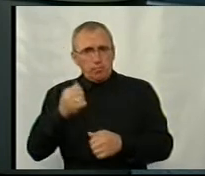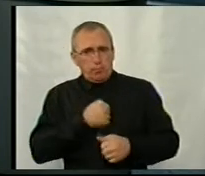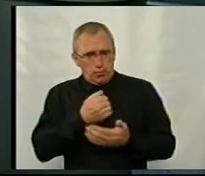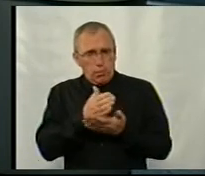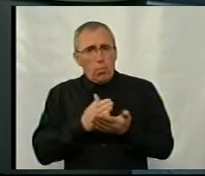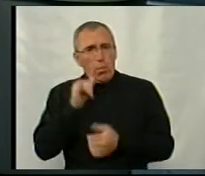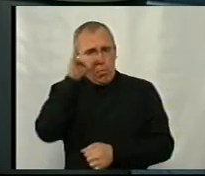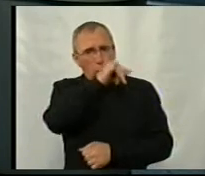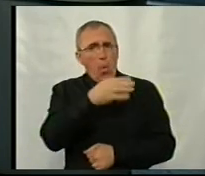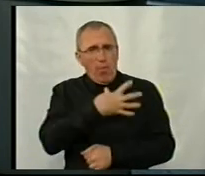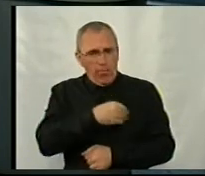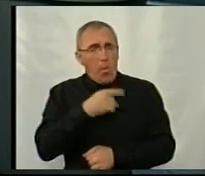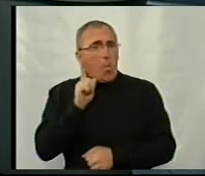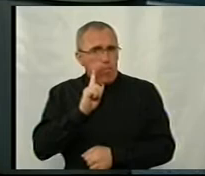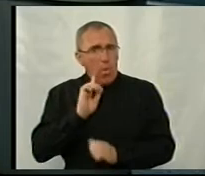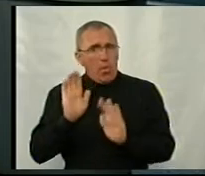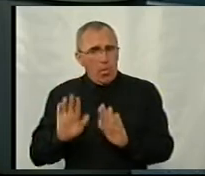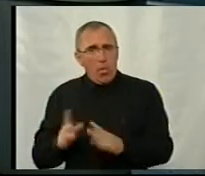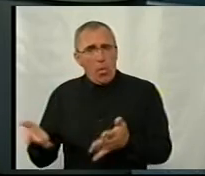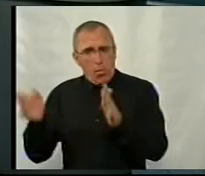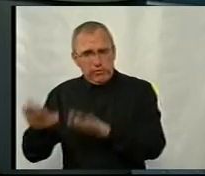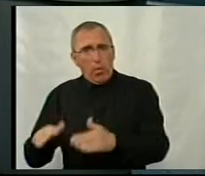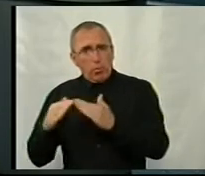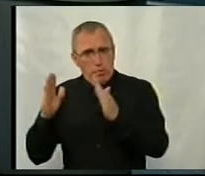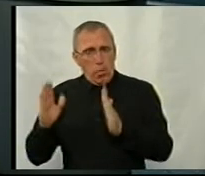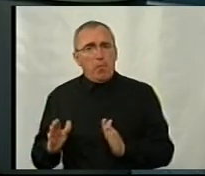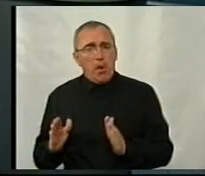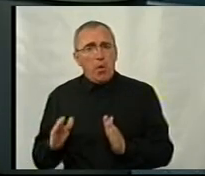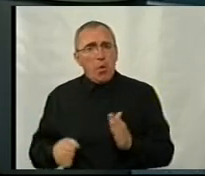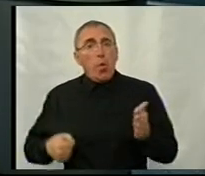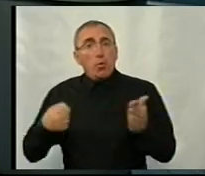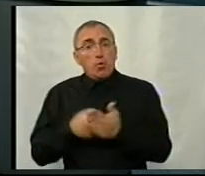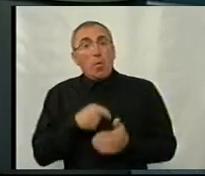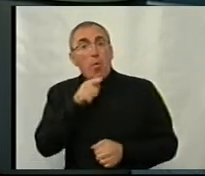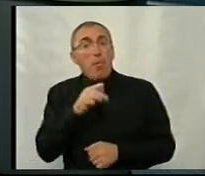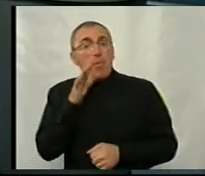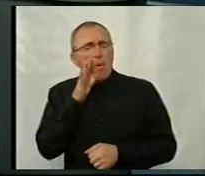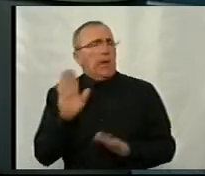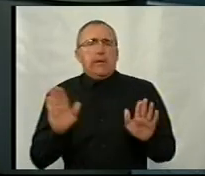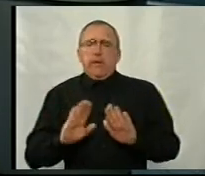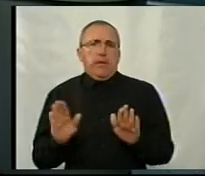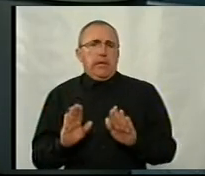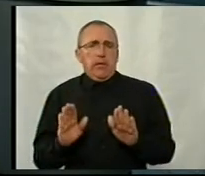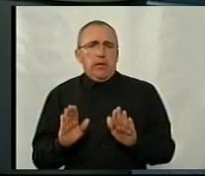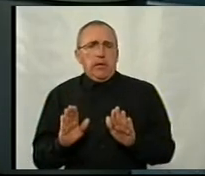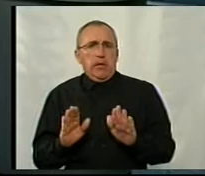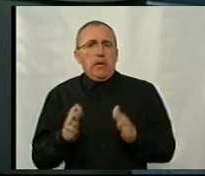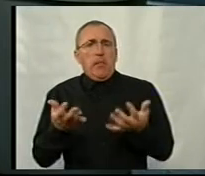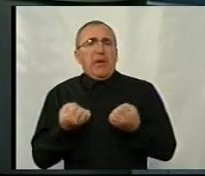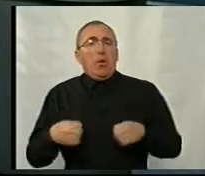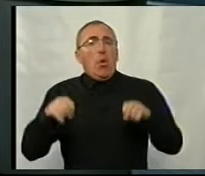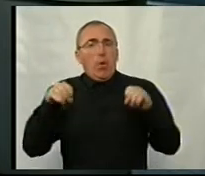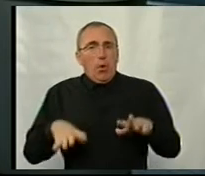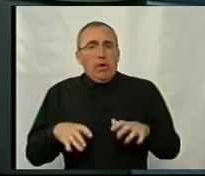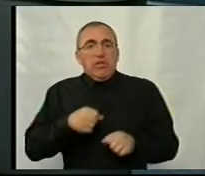чи навчатися у Львові, але поки що залишаються вдома до того періоду, коли відновиться сполучення? прийнято рішення